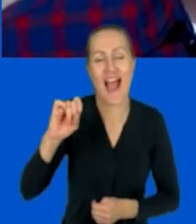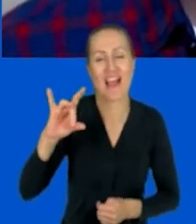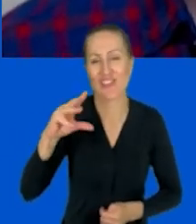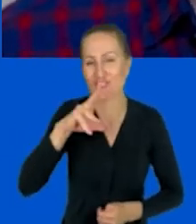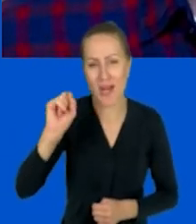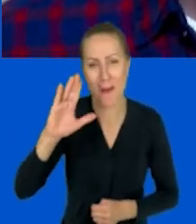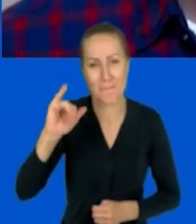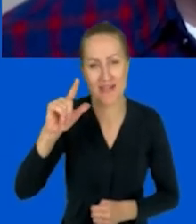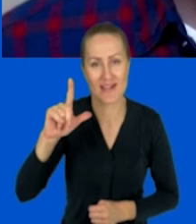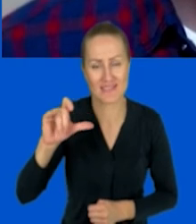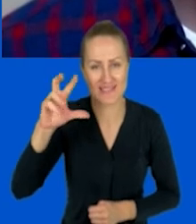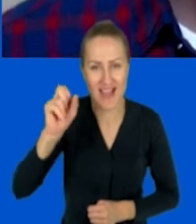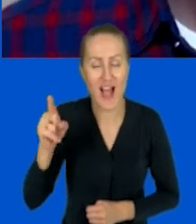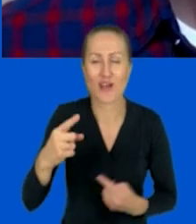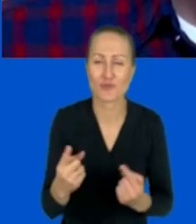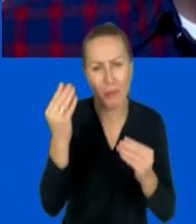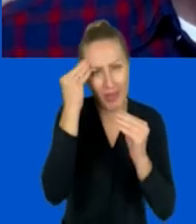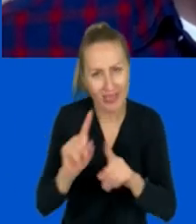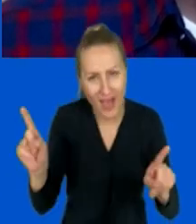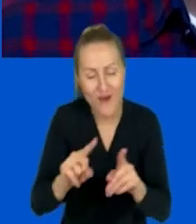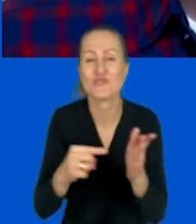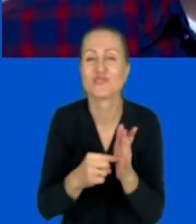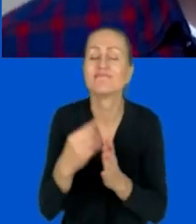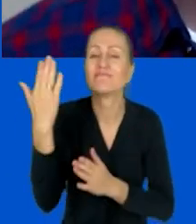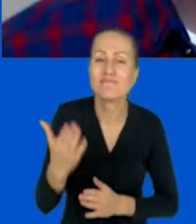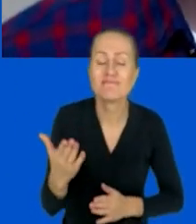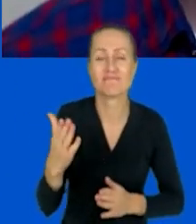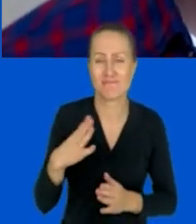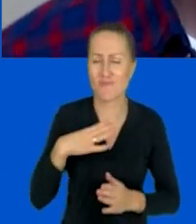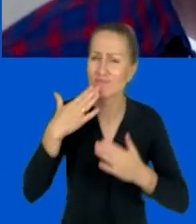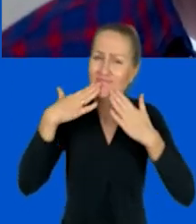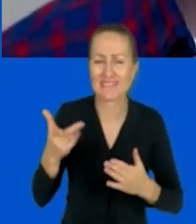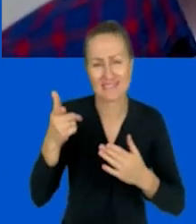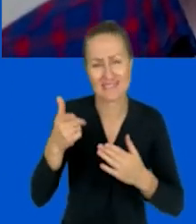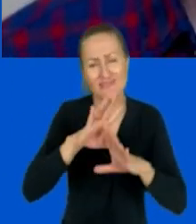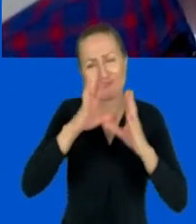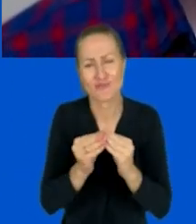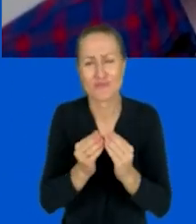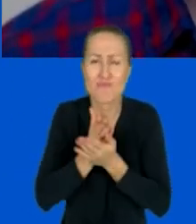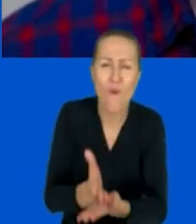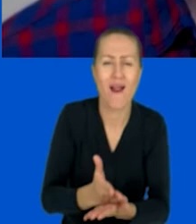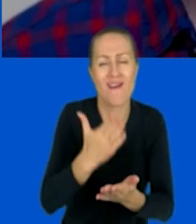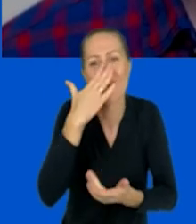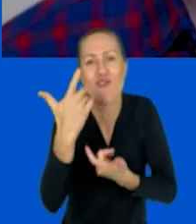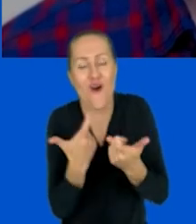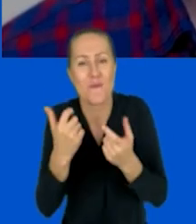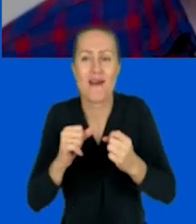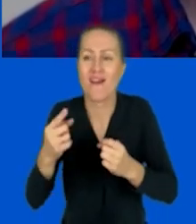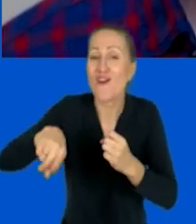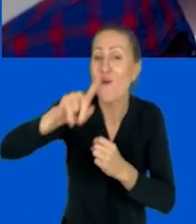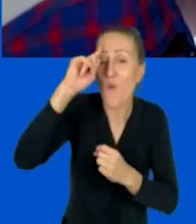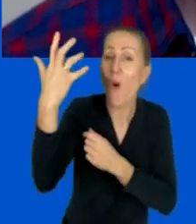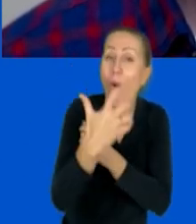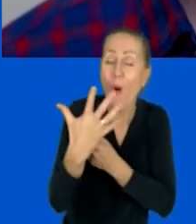Superbelferka. Ogromne dzięki za tą pełną, pełną moc wszelkich porad związanych z angażowaniem odbiorców